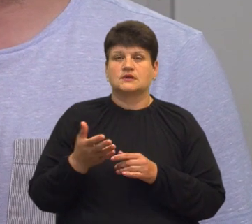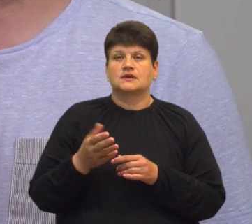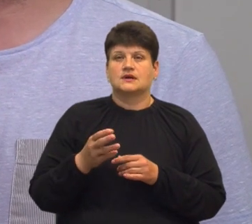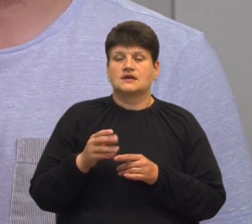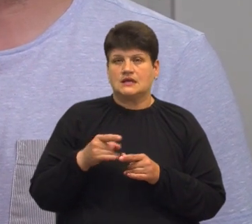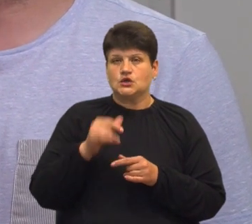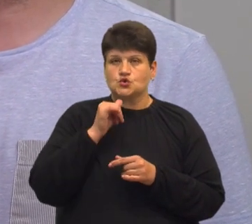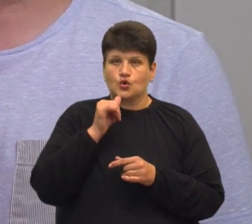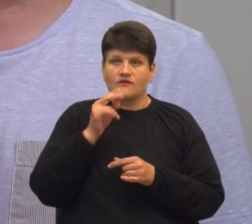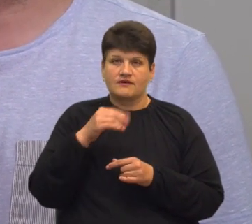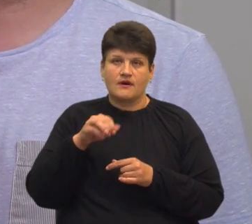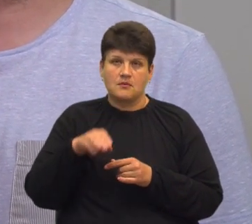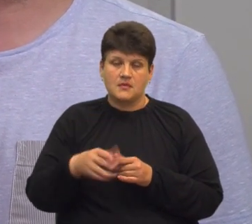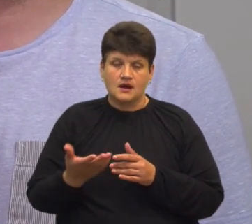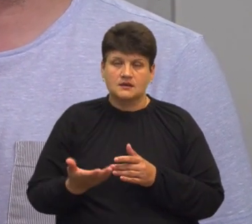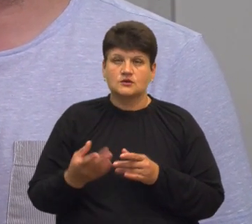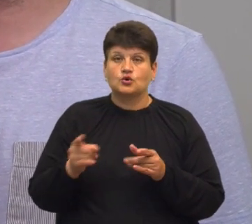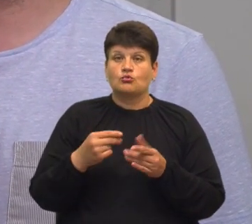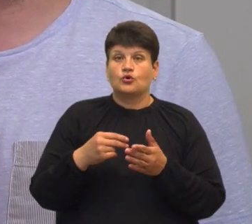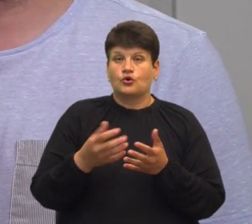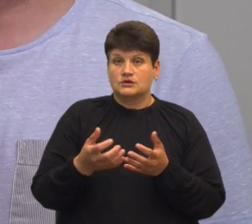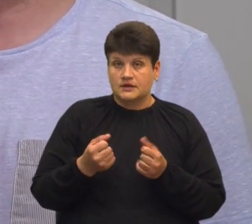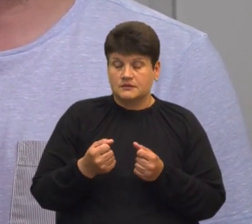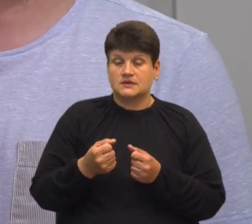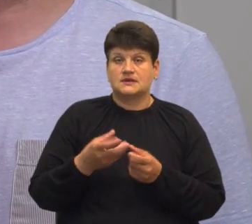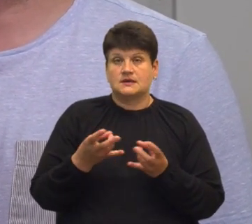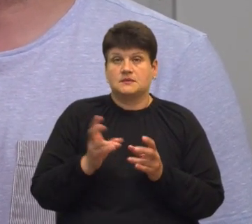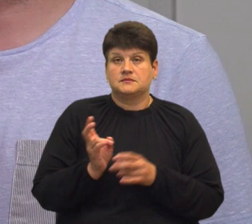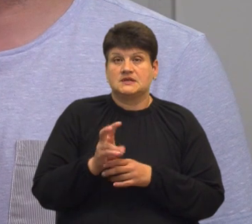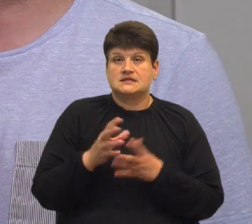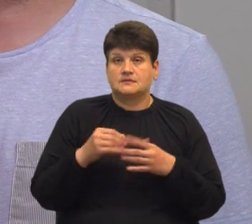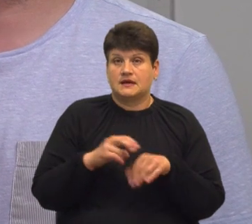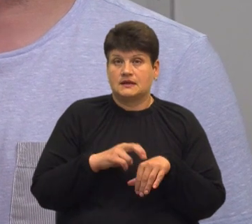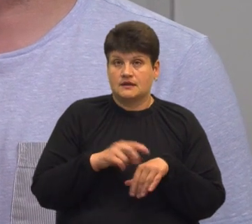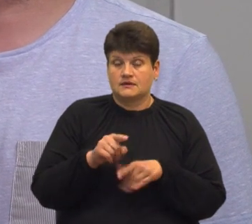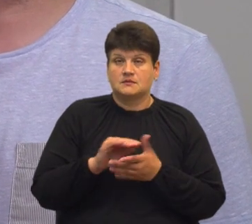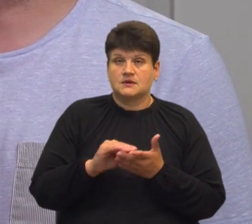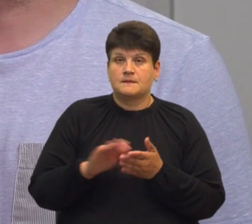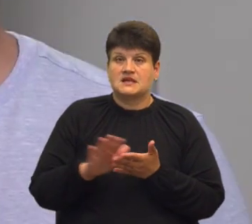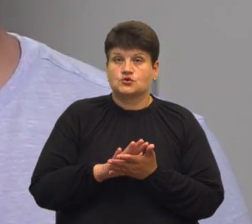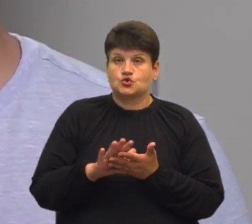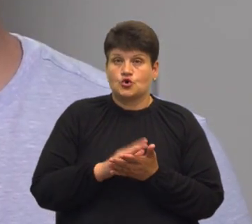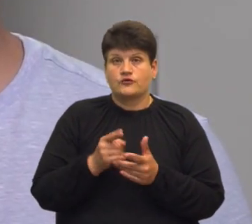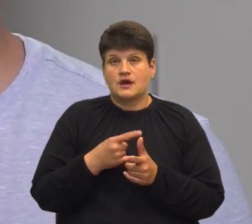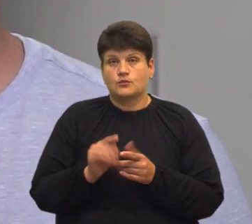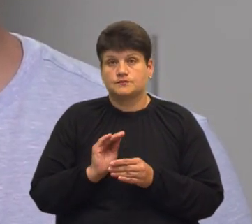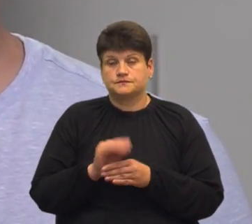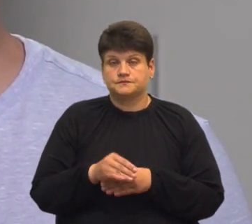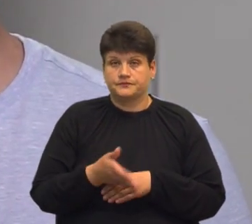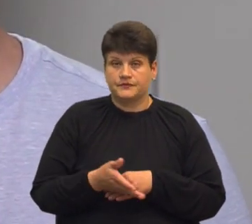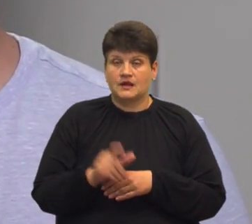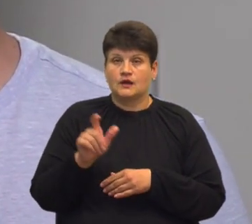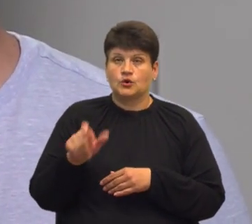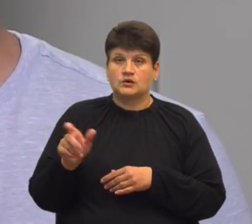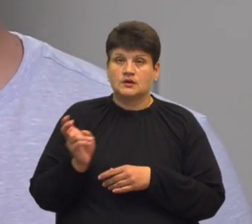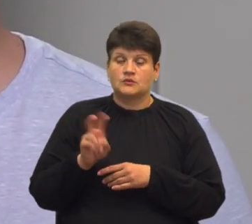отримати електронний рецепт, їм треба звернутися до сімейного лікаря. Сімейний лікар його виписує безкоштовно або з доплатою. Людина проходить з кодом в нас